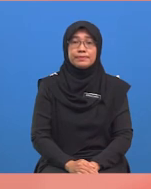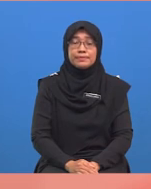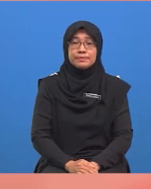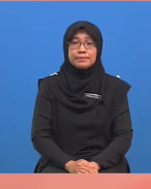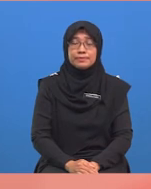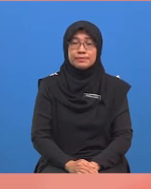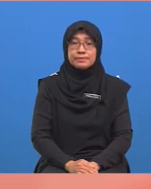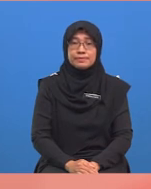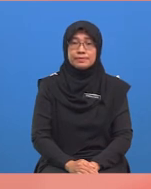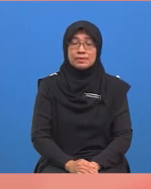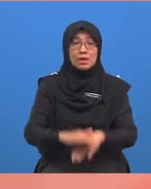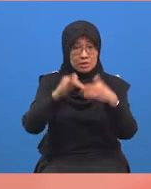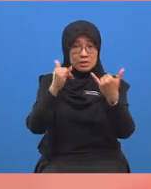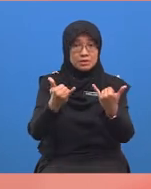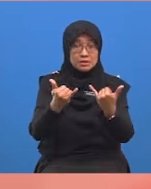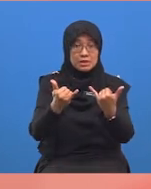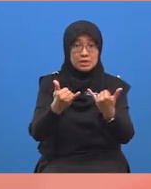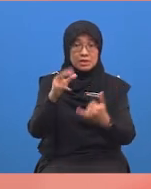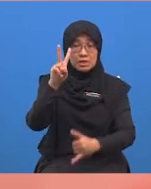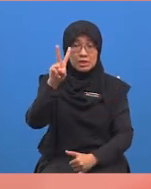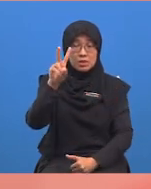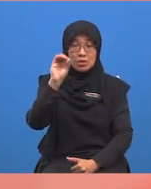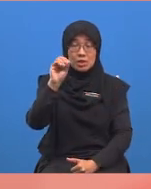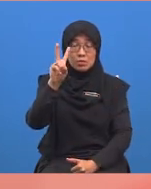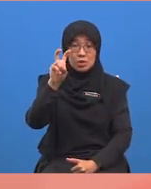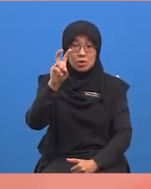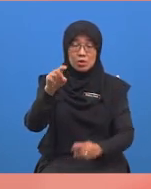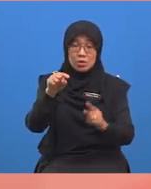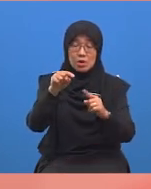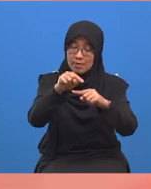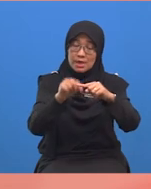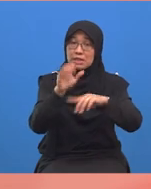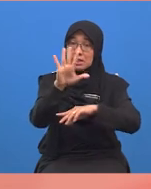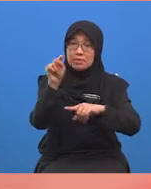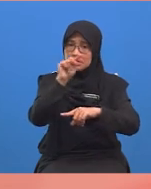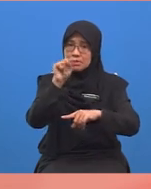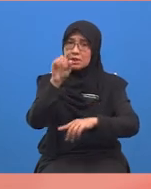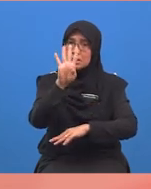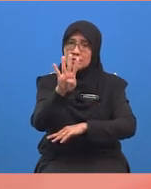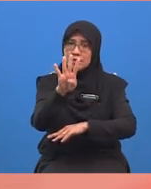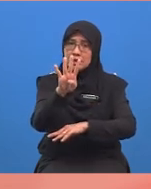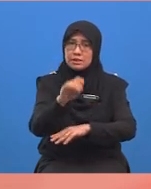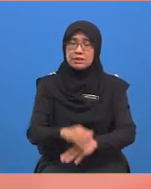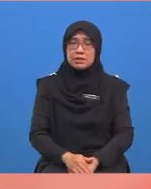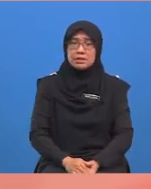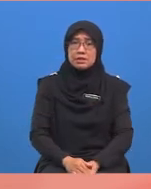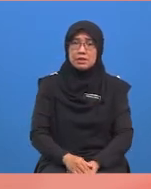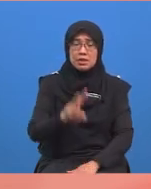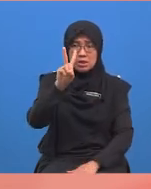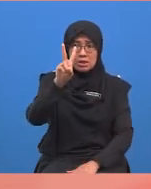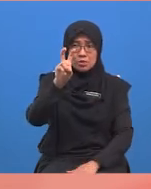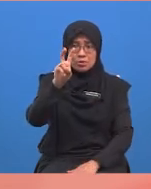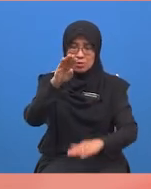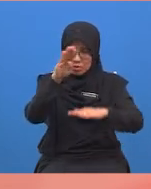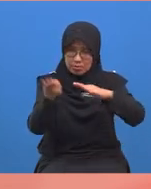dua ribu meter. Dua puluh bahagi lima sama dengan empat. Dua puluh di